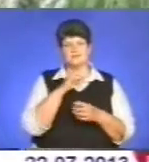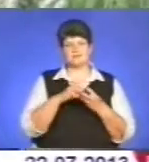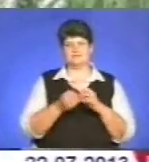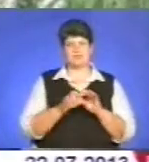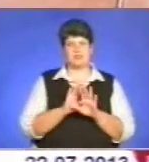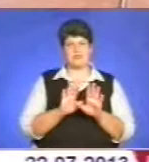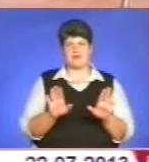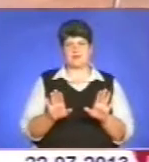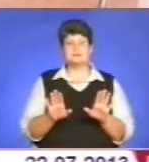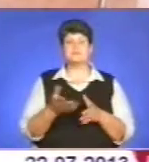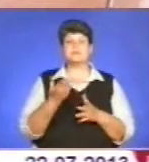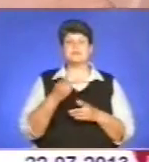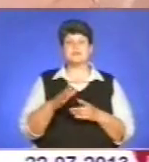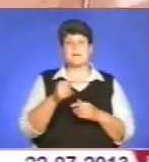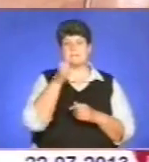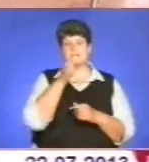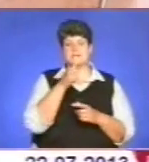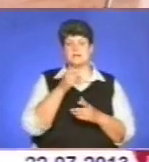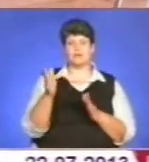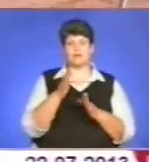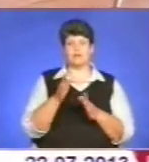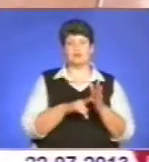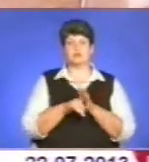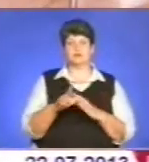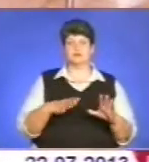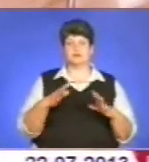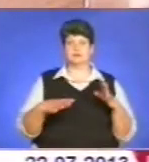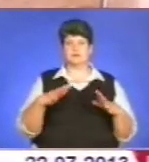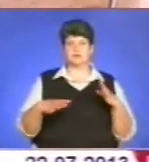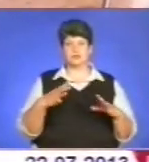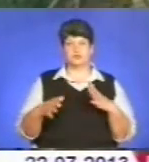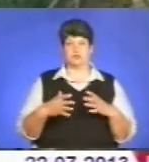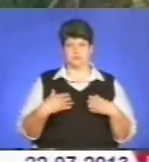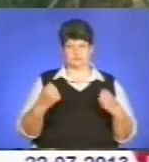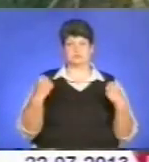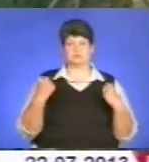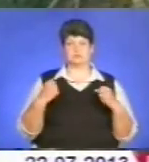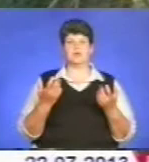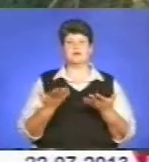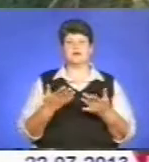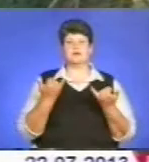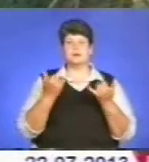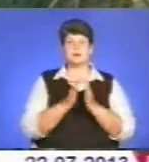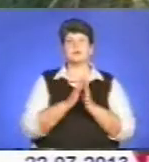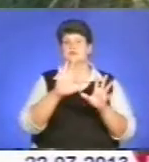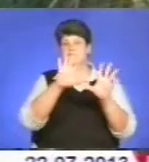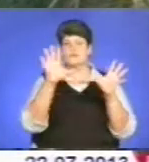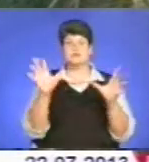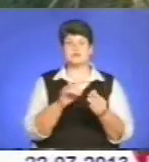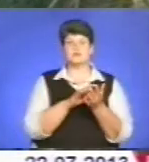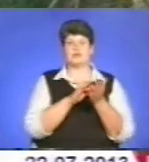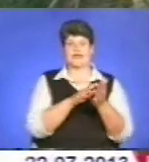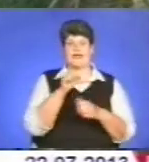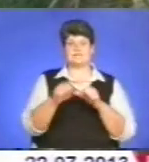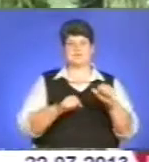готовий. За місяць до подорожі почав тренуватися, щоб не підвела фізична форма. Тепер він закликає усіх подорожувати на